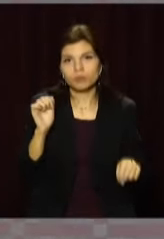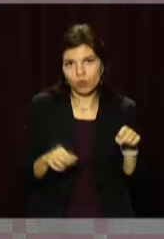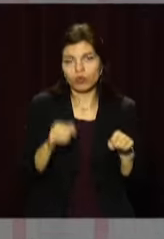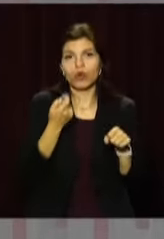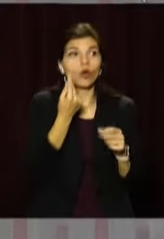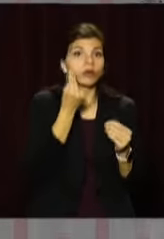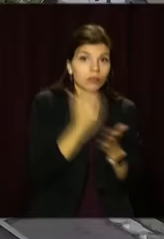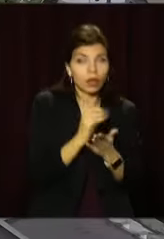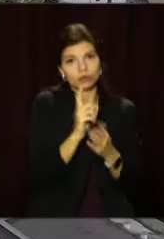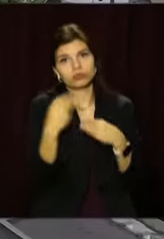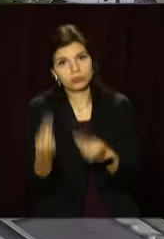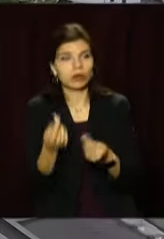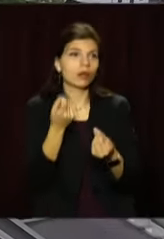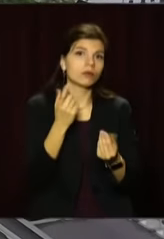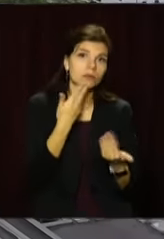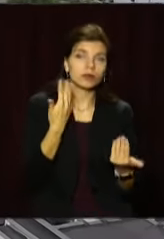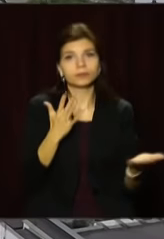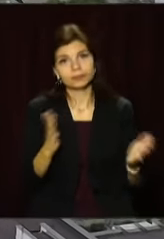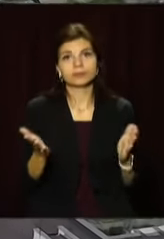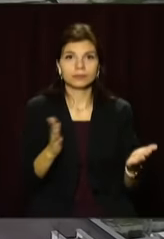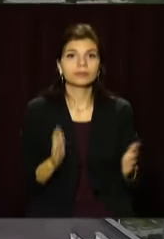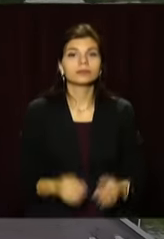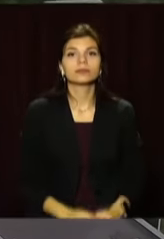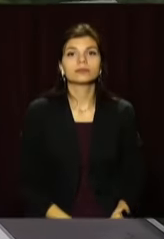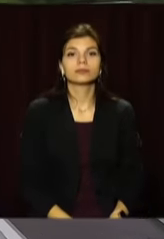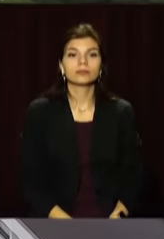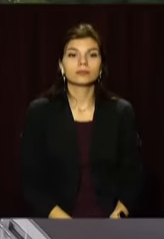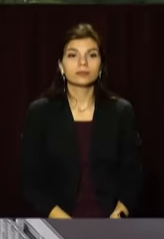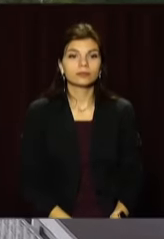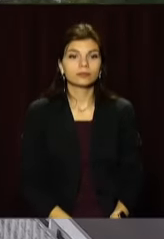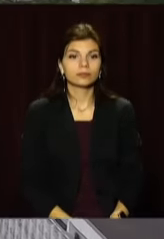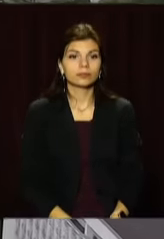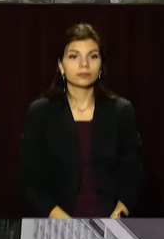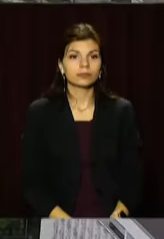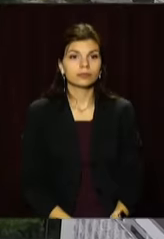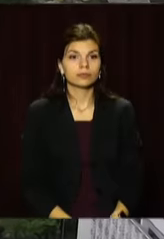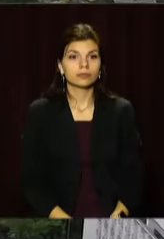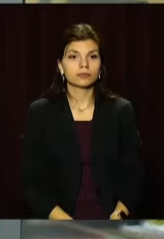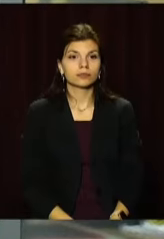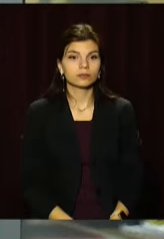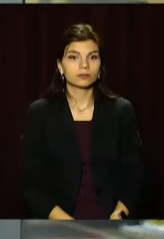можливості міського бюджету. Алюна Вітрова і Рада Акімова, Максим Олещенко, Open News, телеканал «Відкритий».